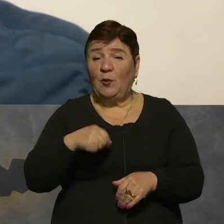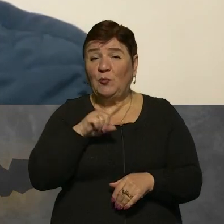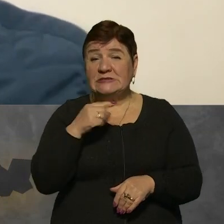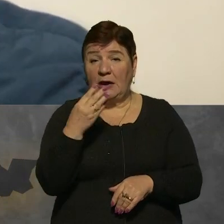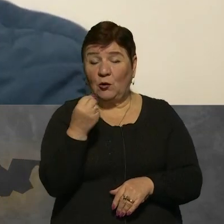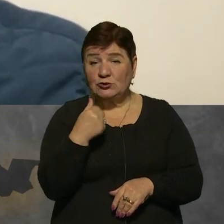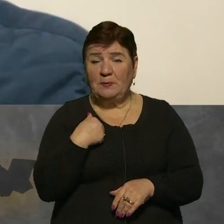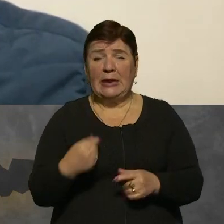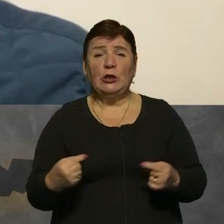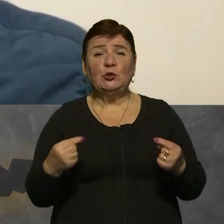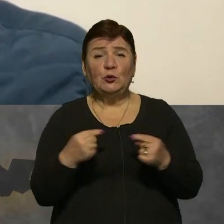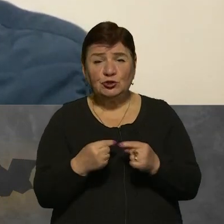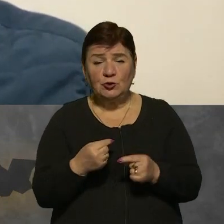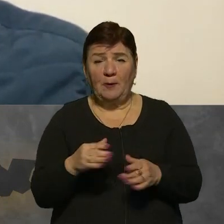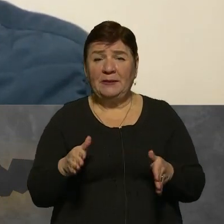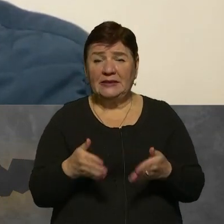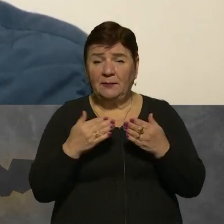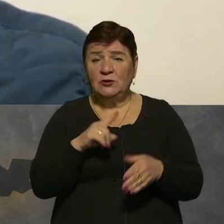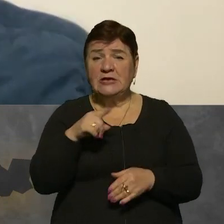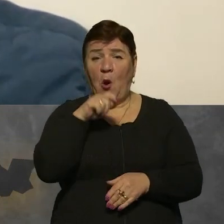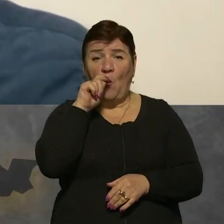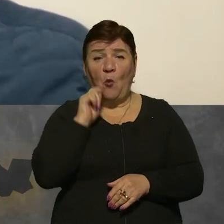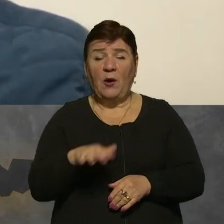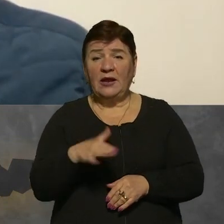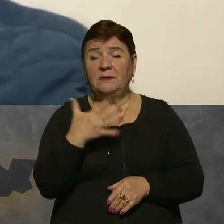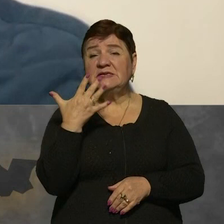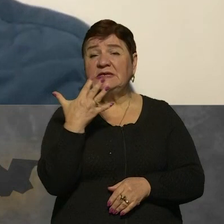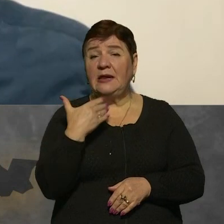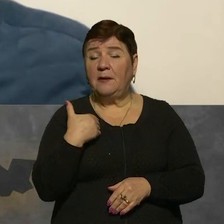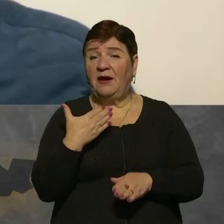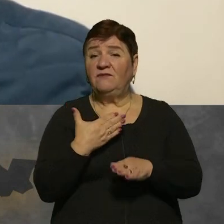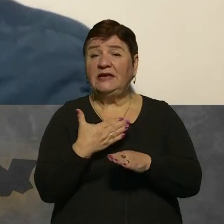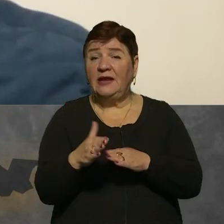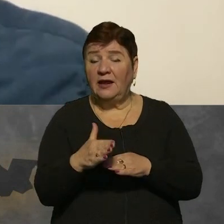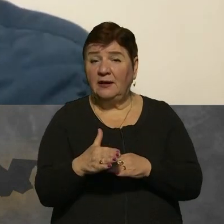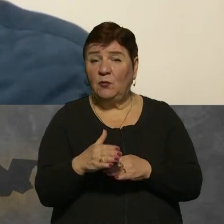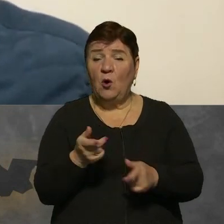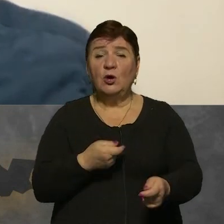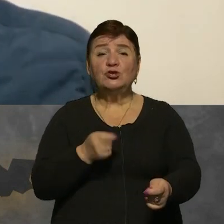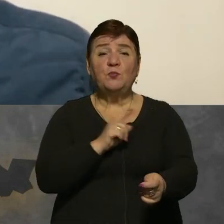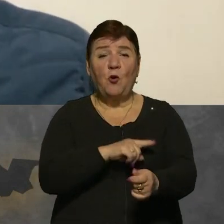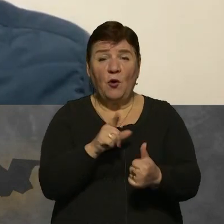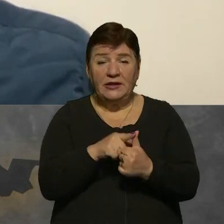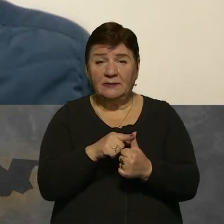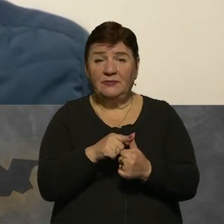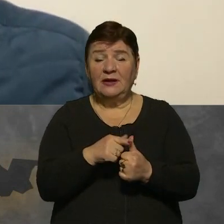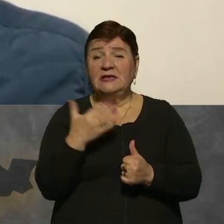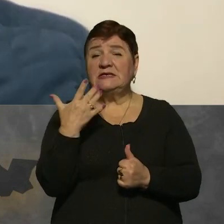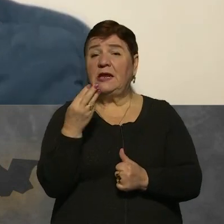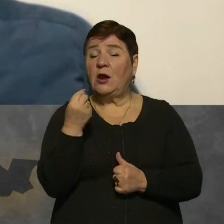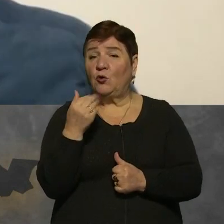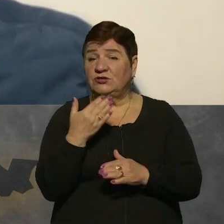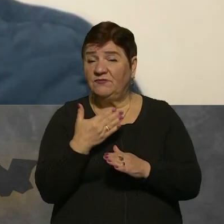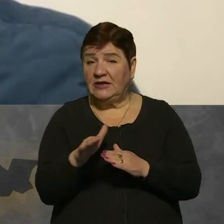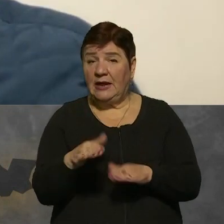окей, ми точно підтримуємо Україну, ми точно за Україну. Питання, скільки ми виділяємо їй там зброї, скільки ми виділяємо грошей.